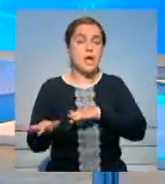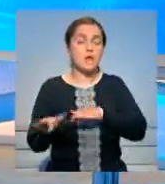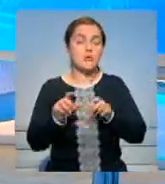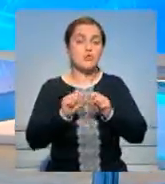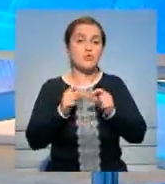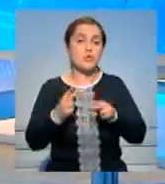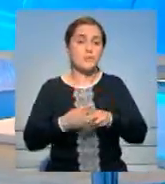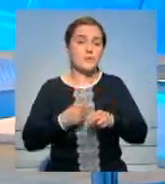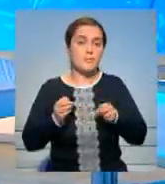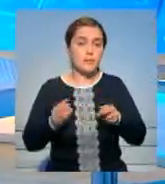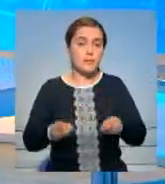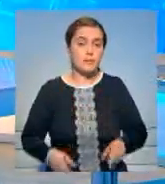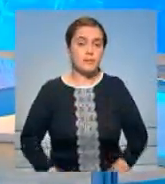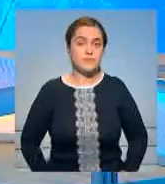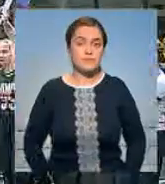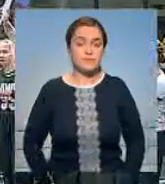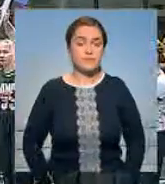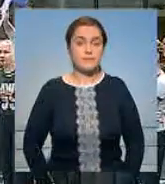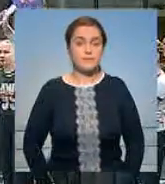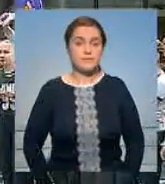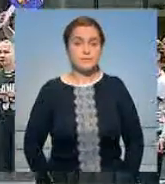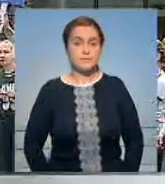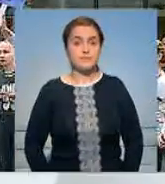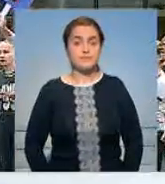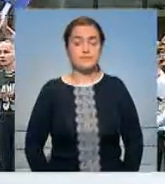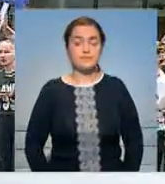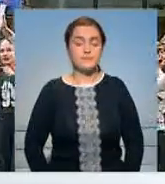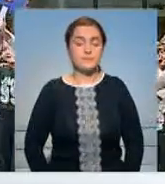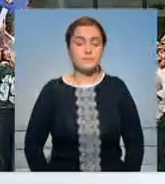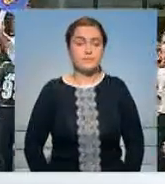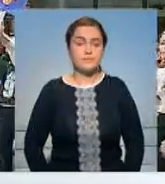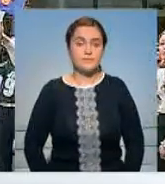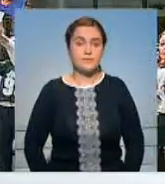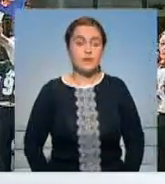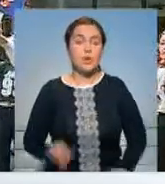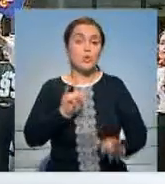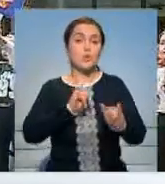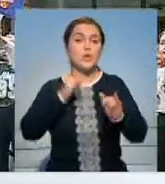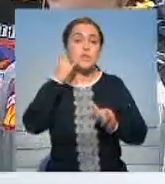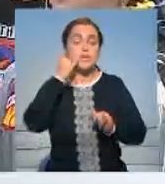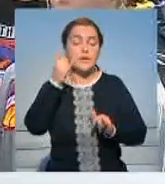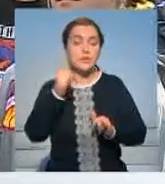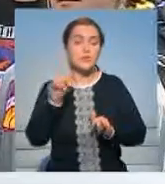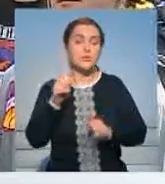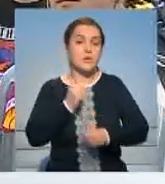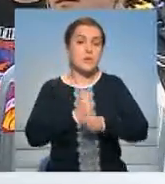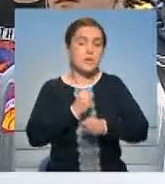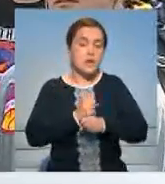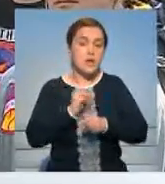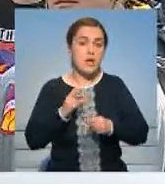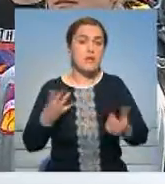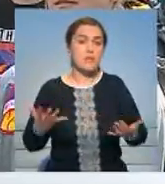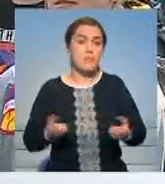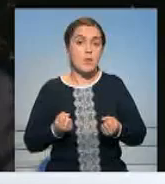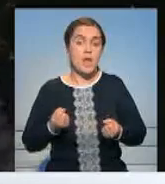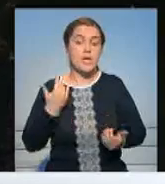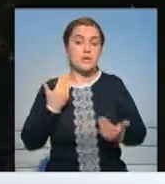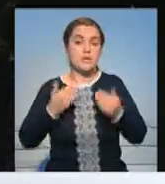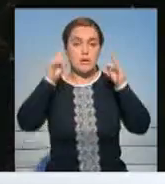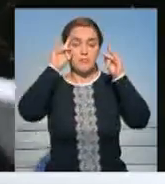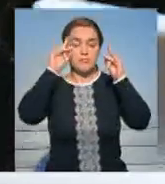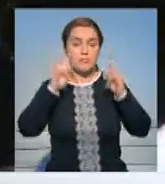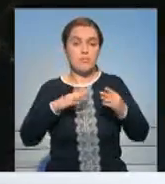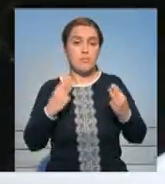расскажет моя коллега Гульнара Хасан. Куда звонить, что делать и как спасаться, если вдруг врасплох застал пожар. Сегодня